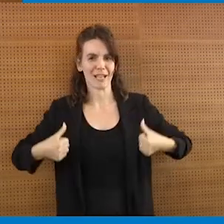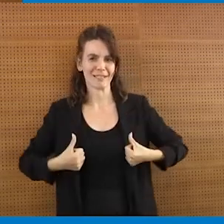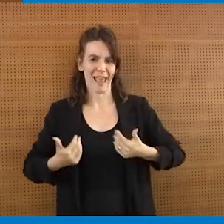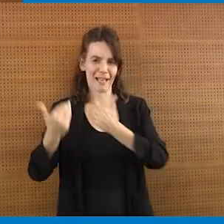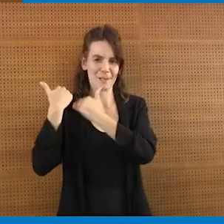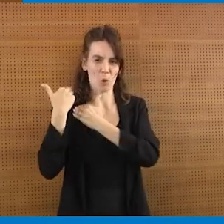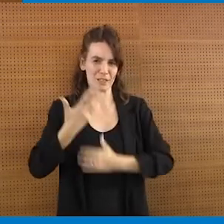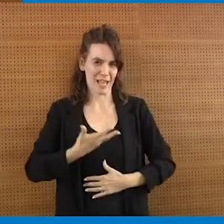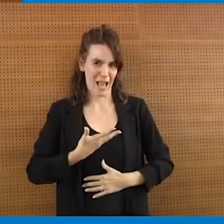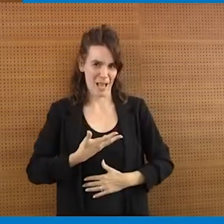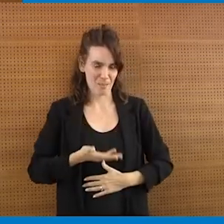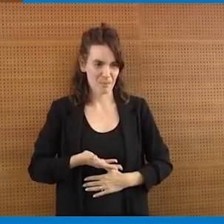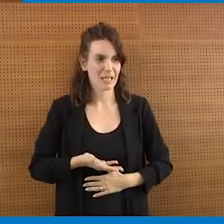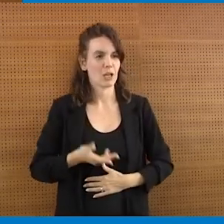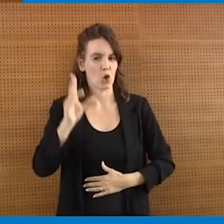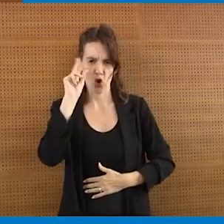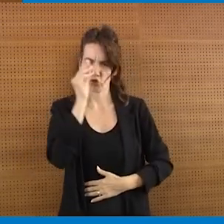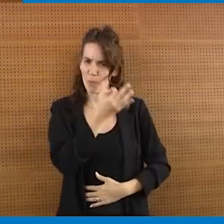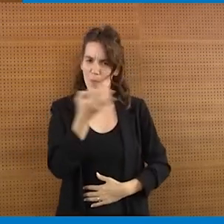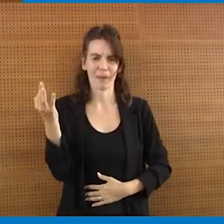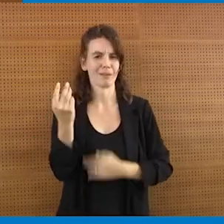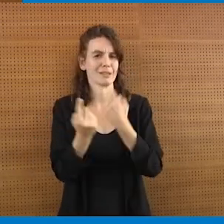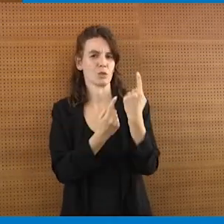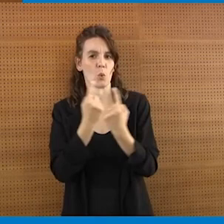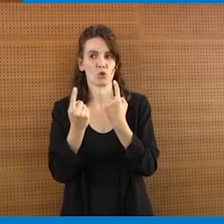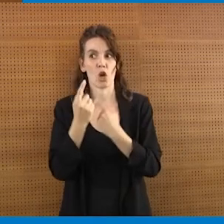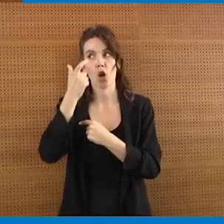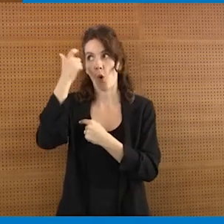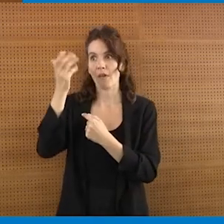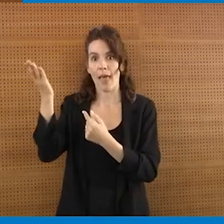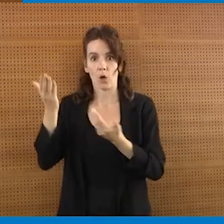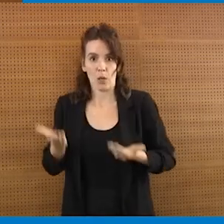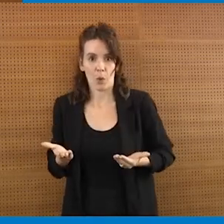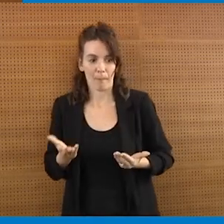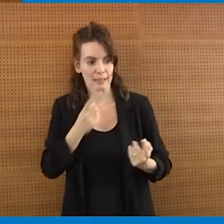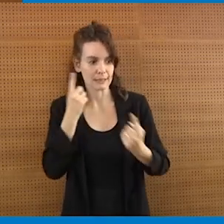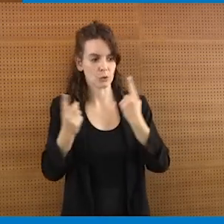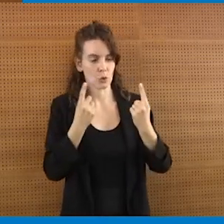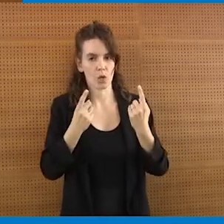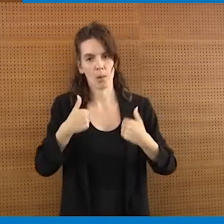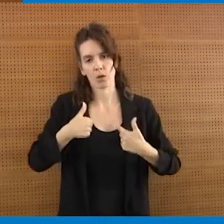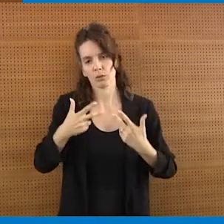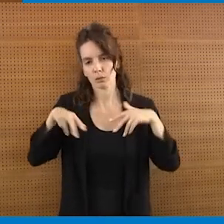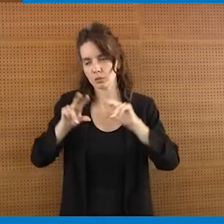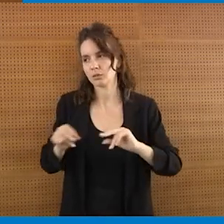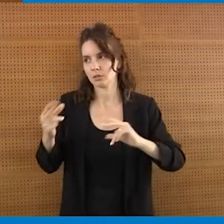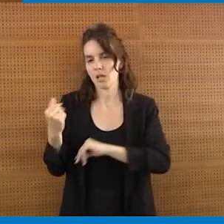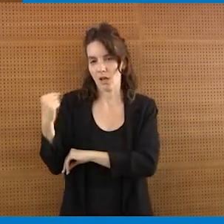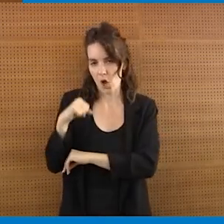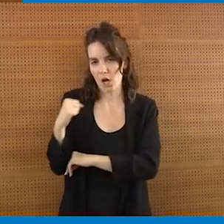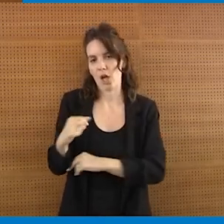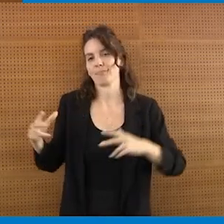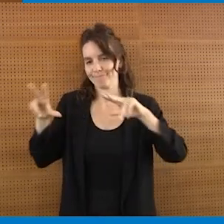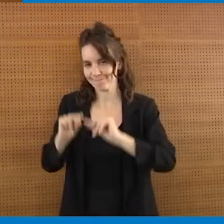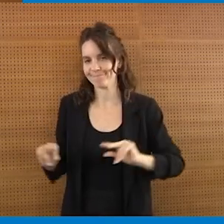la situazione che si trova per le mani il governo ma noi da anni lo ribadiamo e ovviamente l'occasione per me è